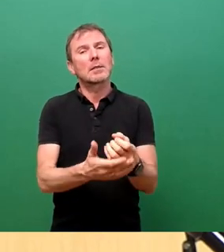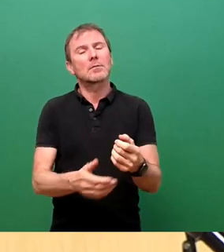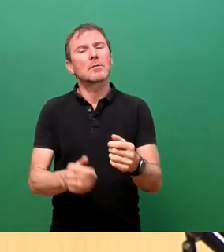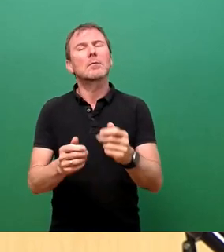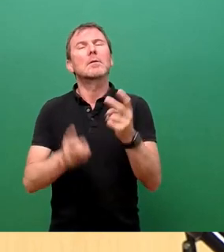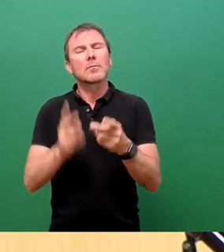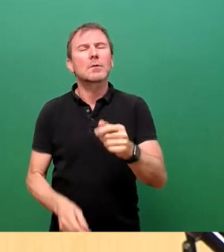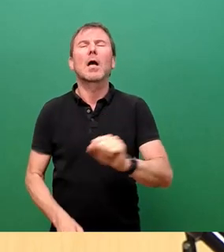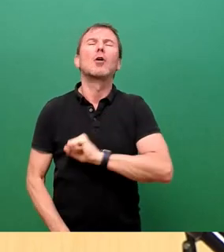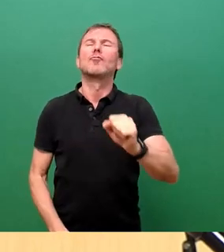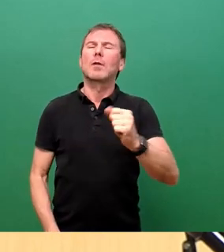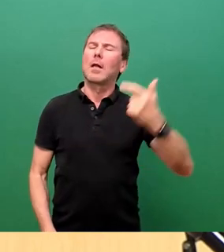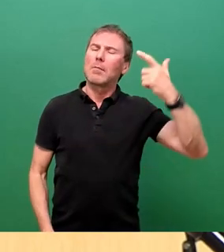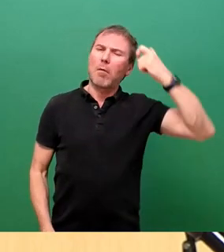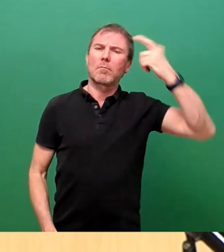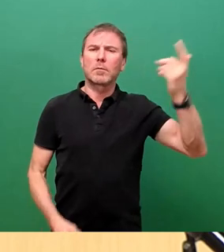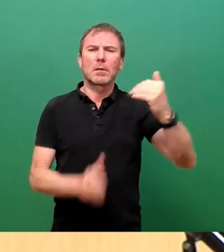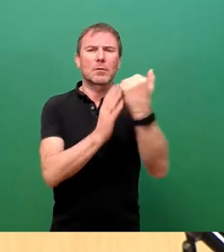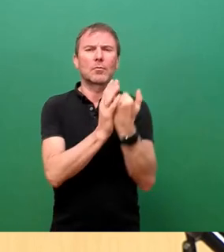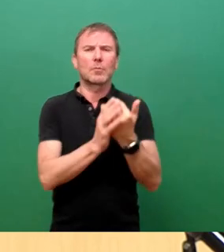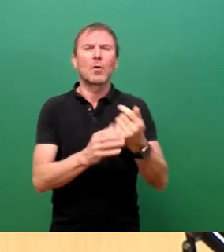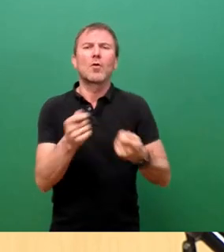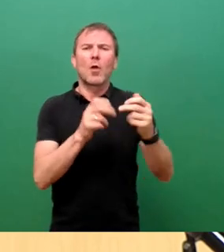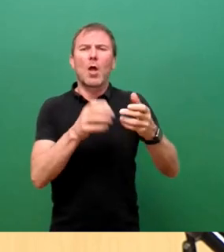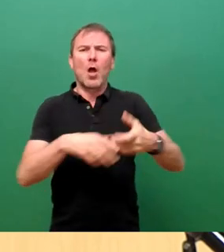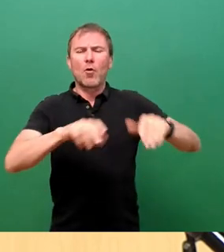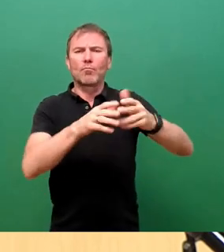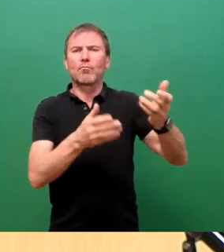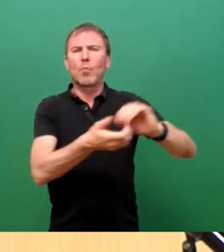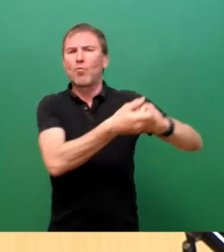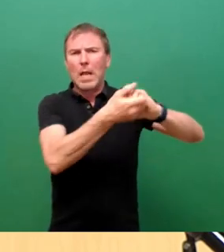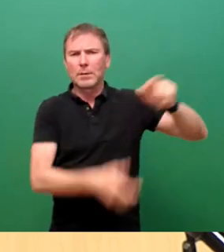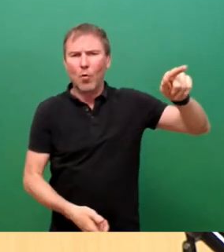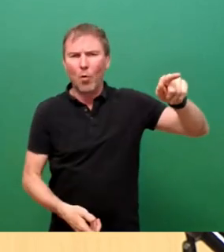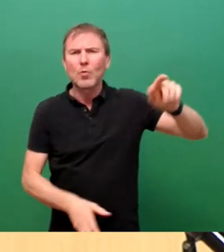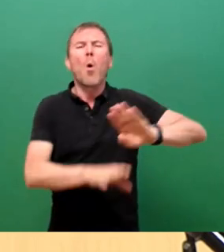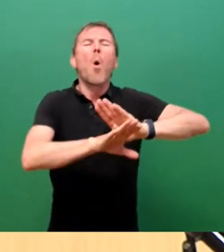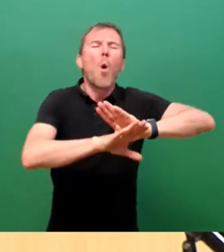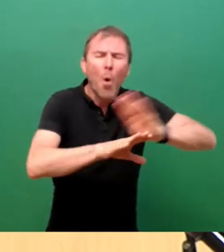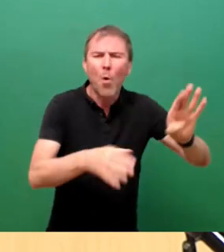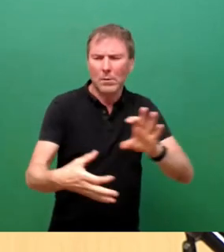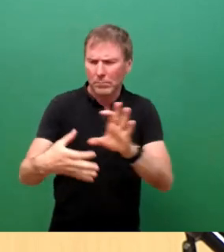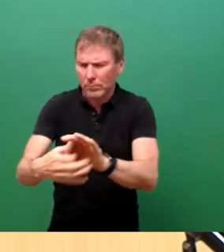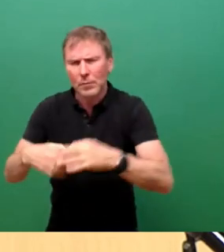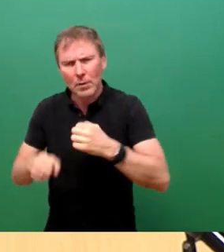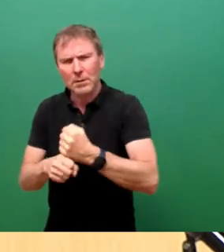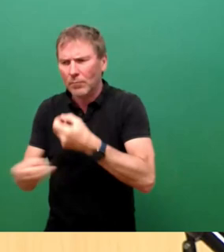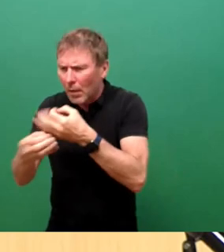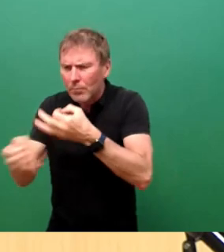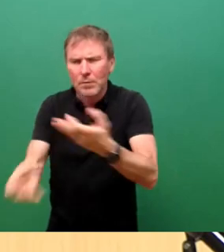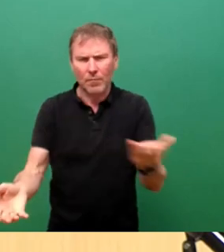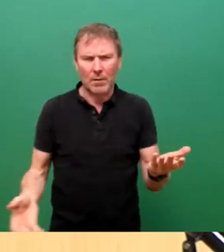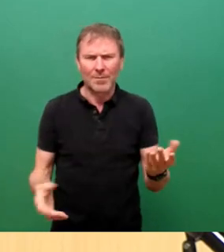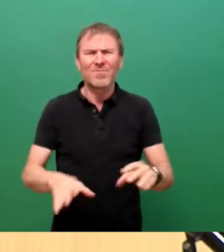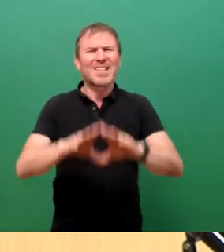Schnellschuss der neuen Koalition gewesen, ohne ausreichende Beteiligung der Einrichtungsleitungen und auch der Gesundheitsämter, auf die die gesamte